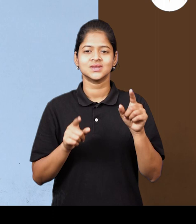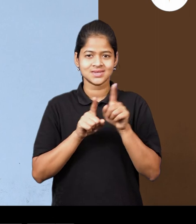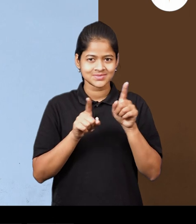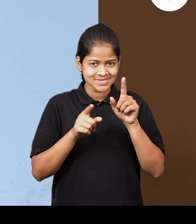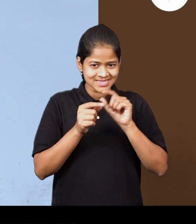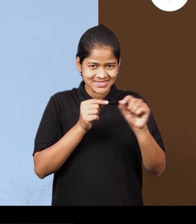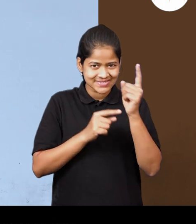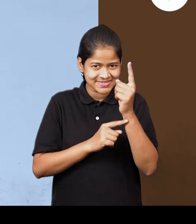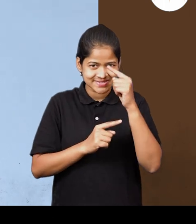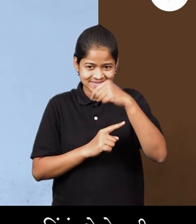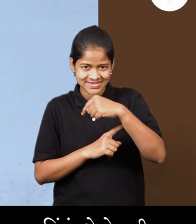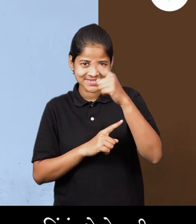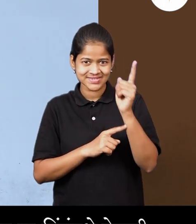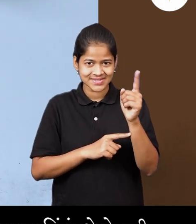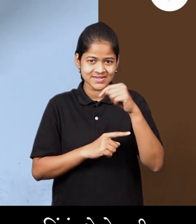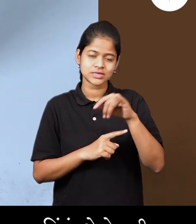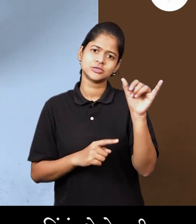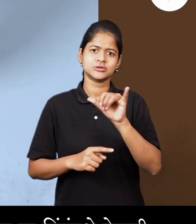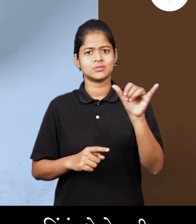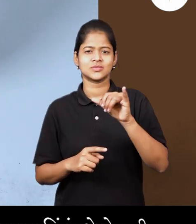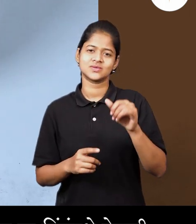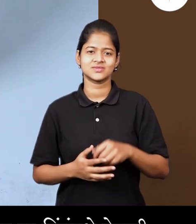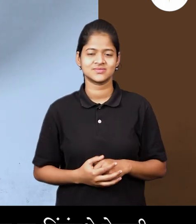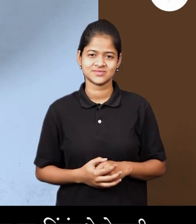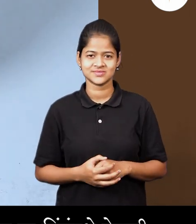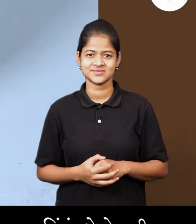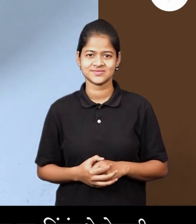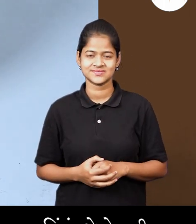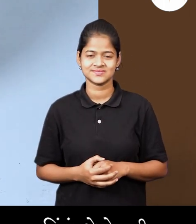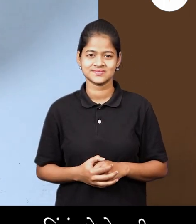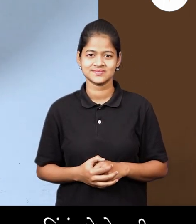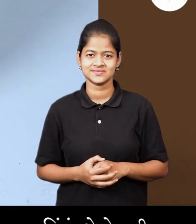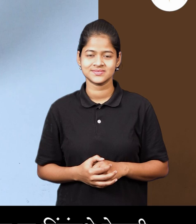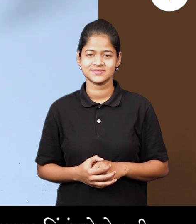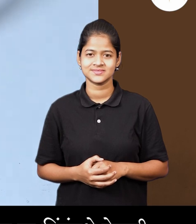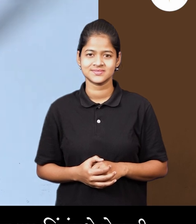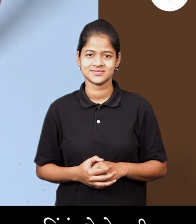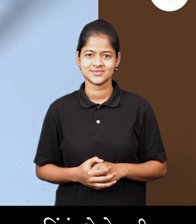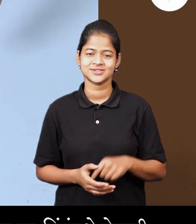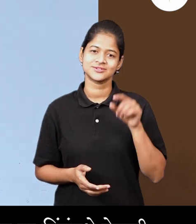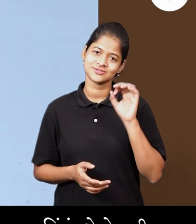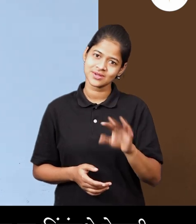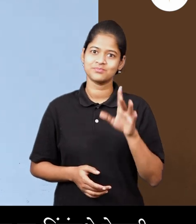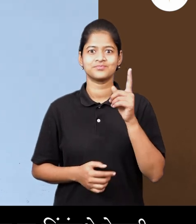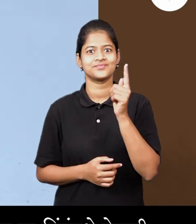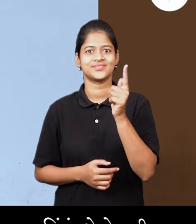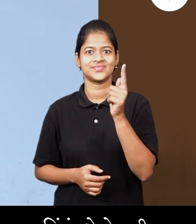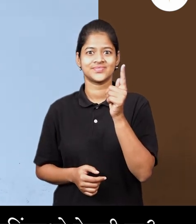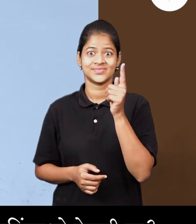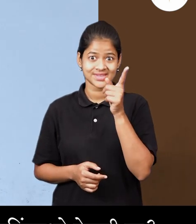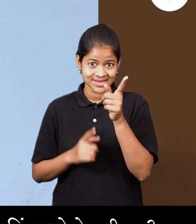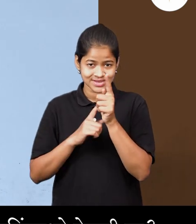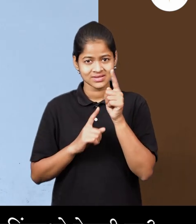तपाशुन पाउया ही काडी गेतली आणी या केंद्र बिंदु मधे वा या बिंदु मधे ठेवली